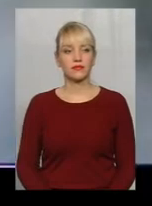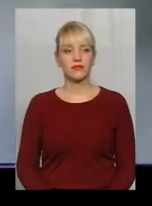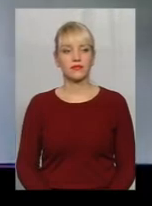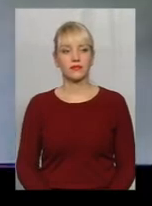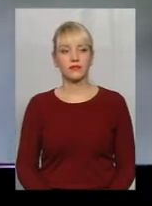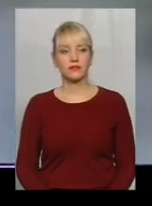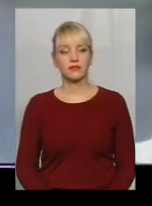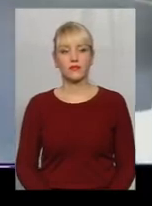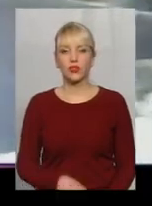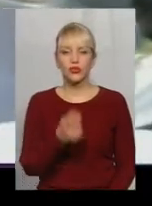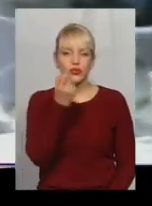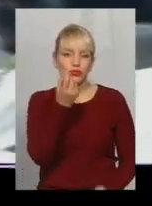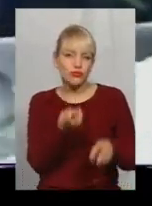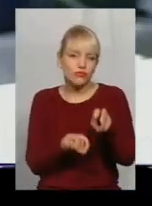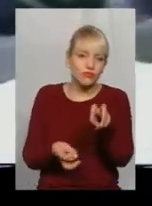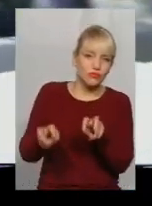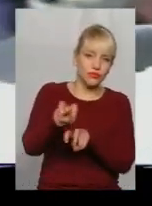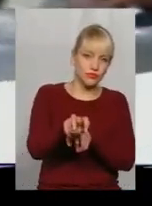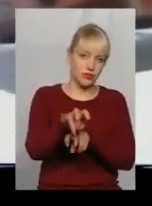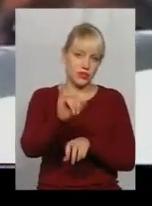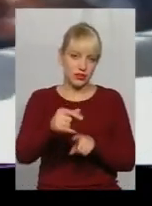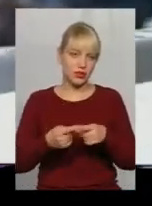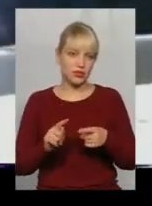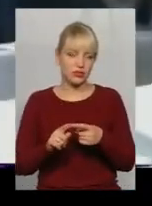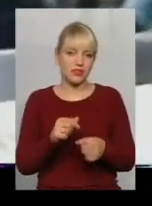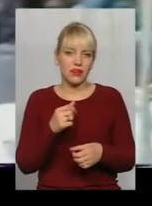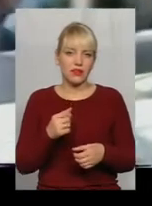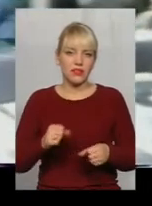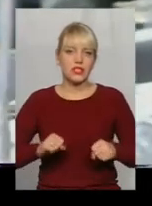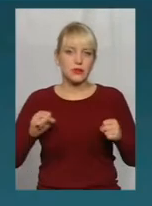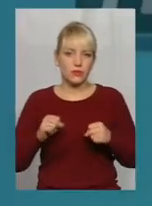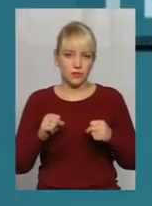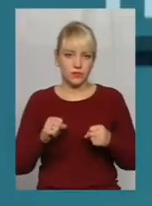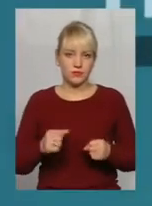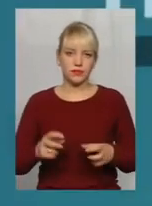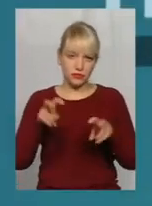Йдва справся, але с трудом, все-таки с помощью товарищів скарабкнувся в цю капсулу.